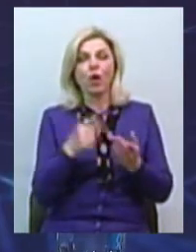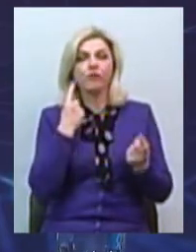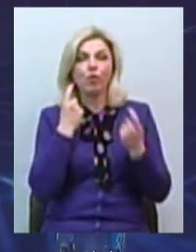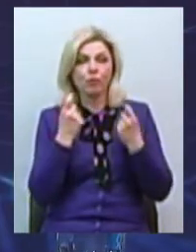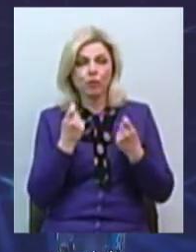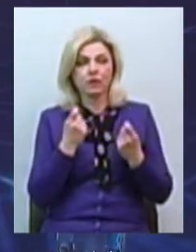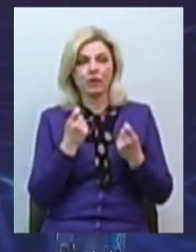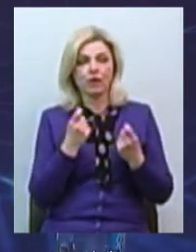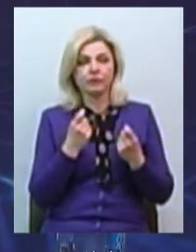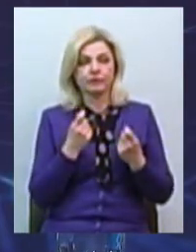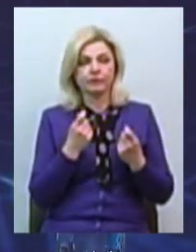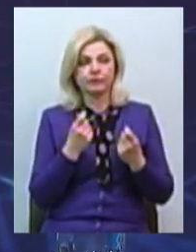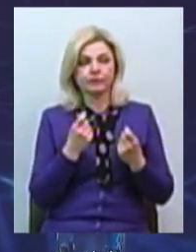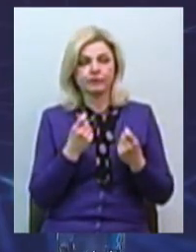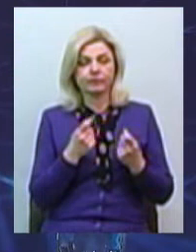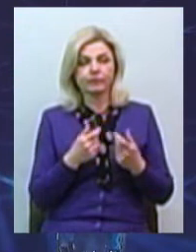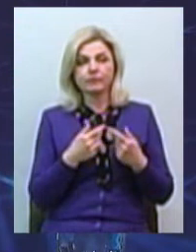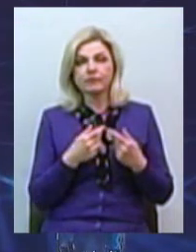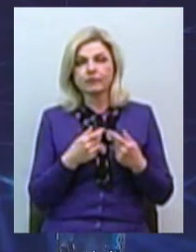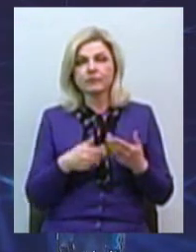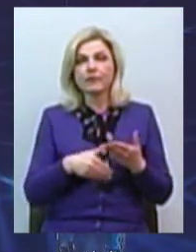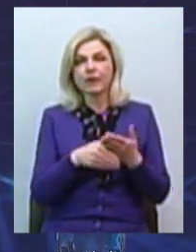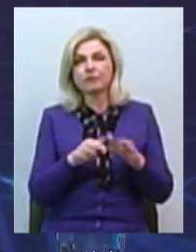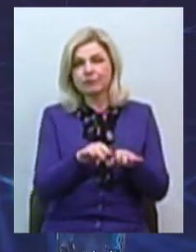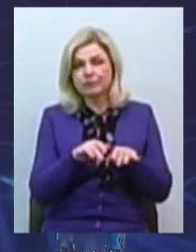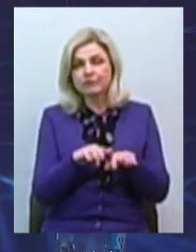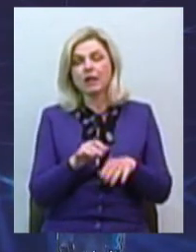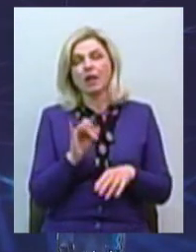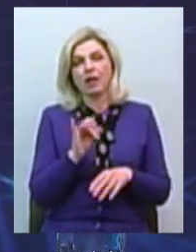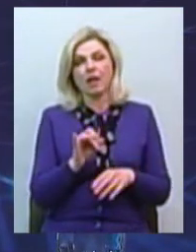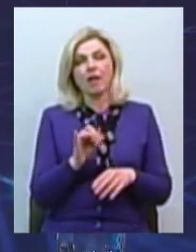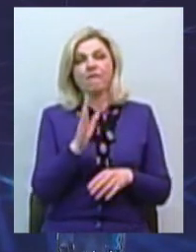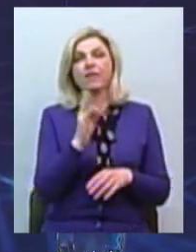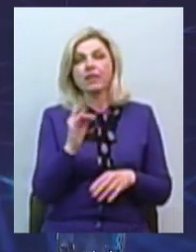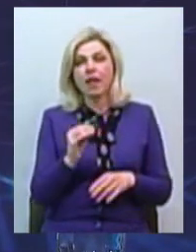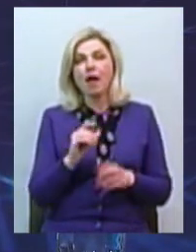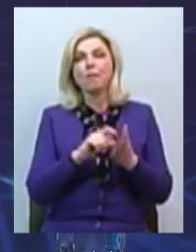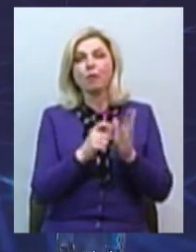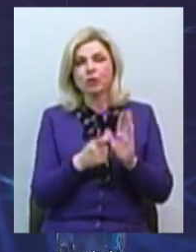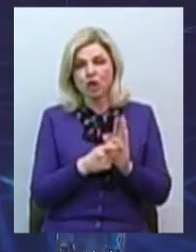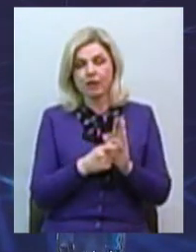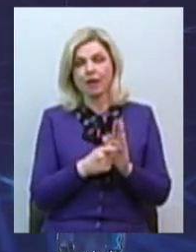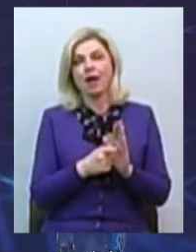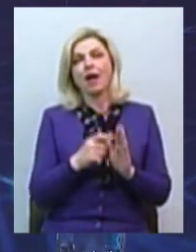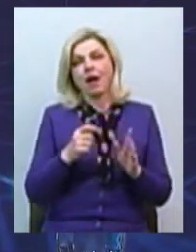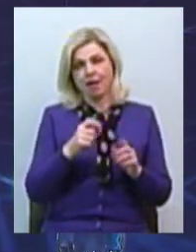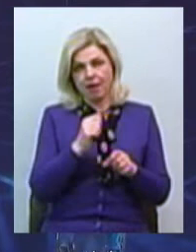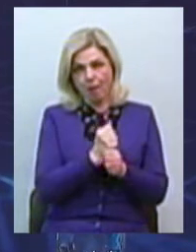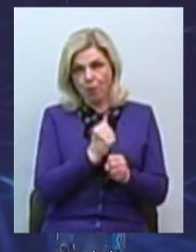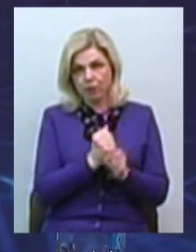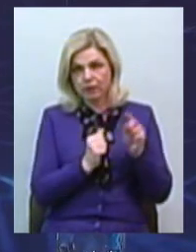-комунікаційних засобів, технологій, але поза приміщенням роботодавця. Так, слід